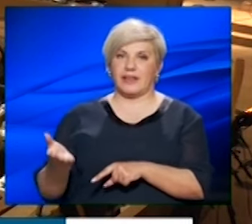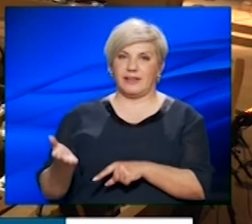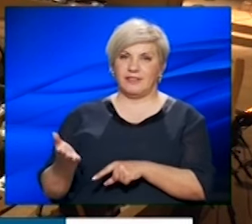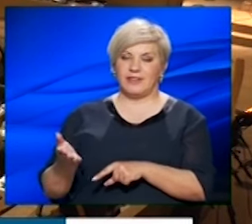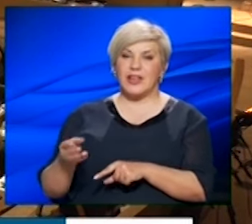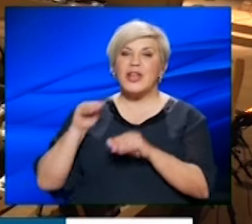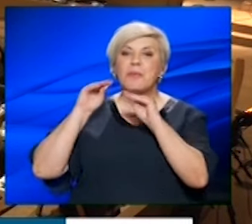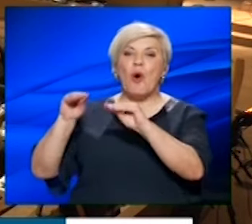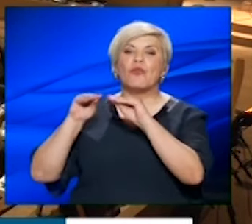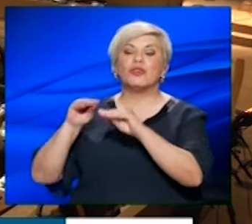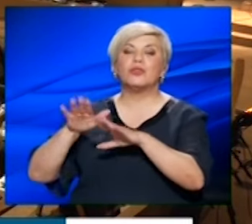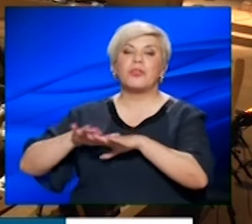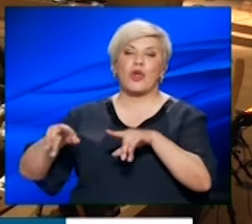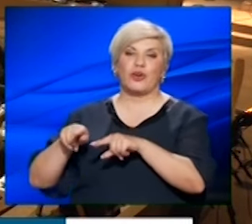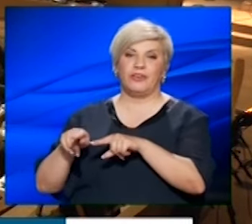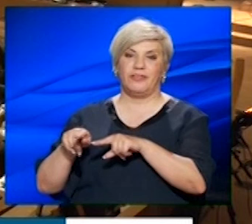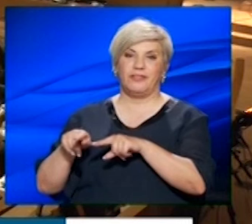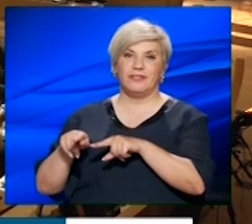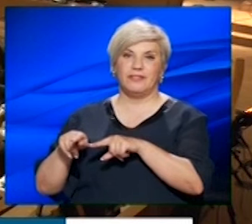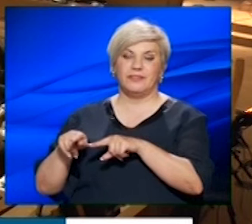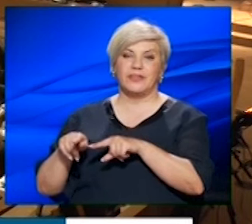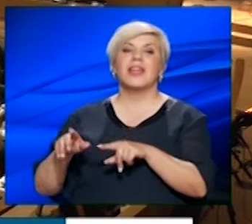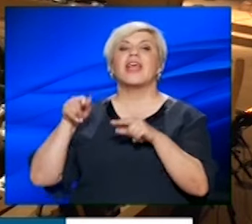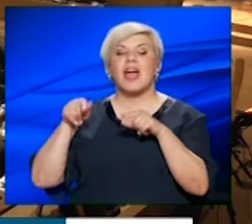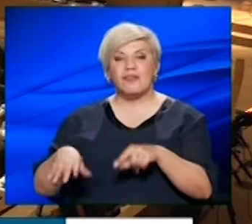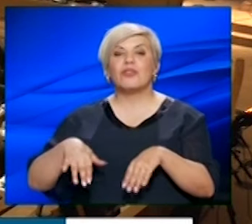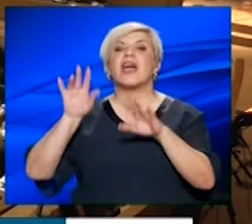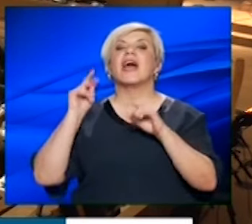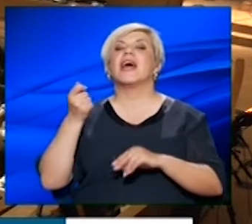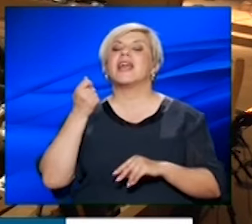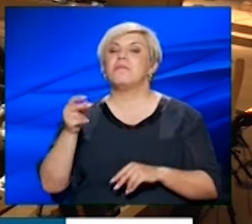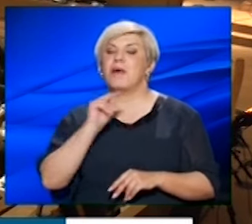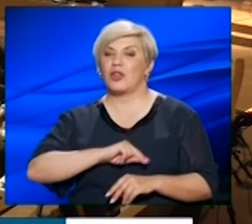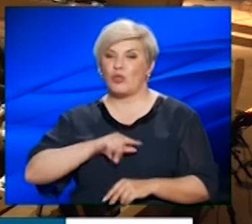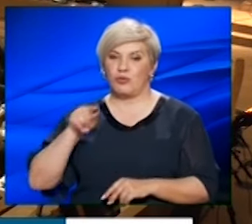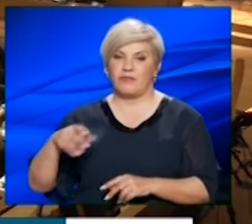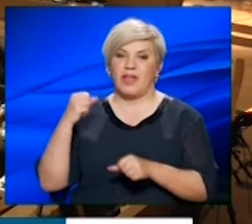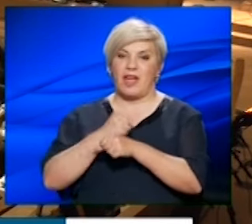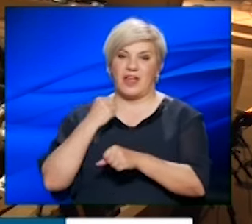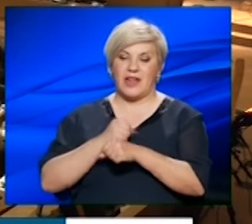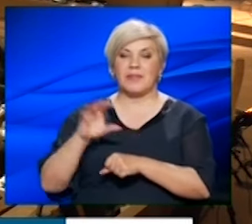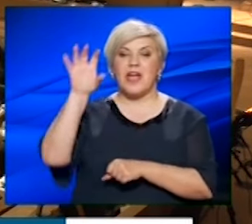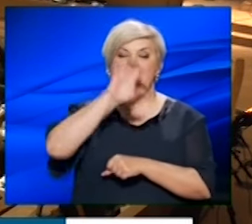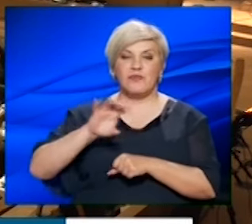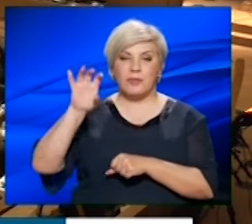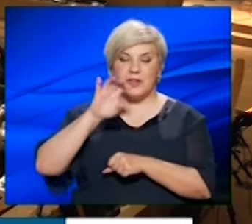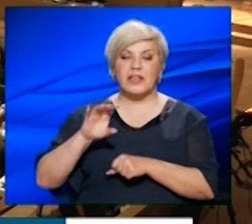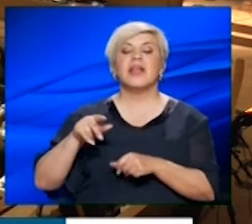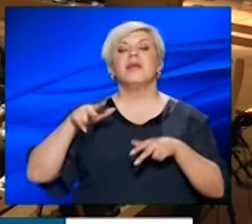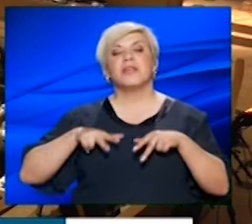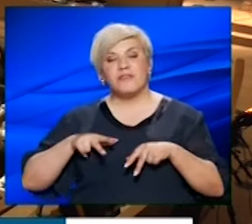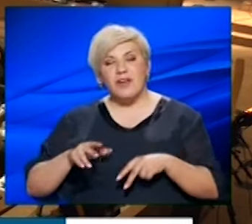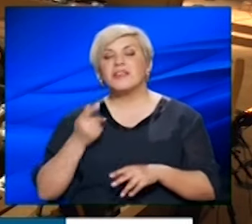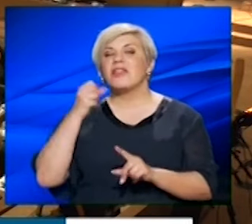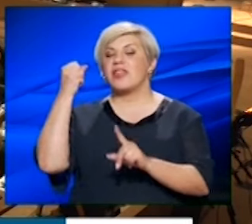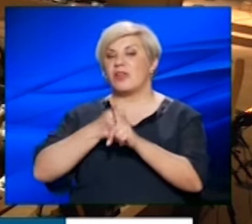Η μόρφωση των παιδιών μας. Γι' αυτό δεν χρηματοδοτούνται λοιπόν τέτοια έργα από την Ευρωπαϊκή Ένωση, από την κυβέρνηση